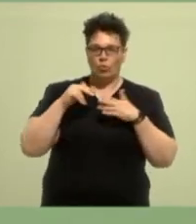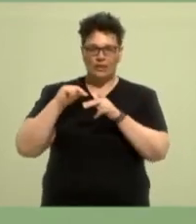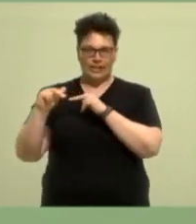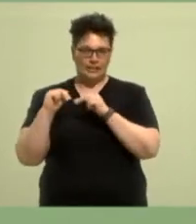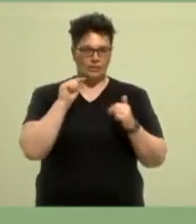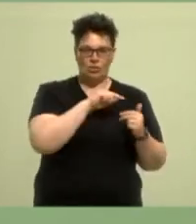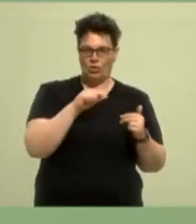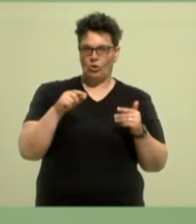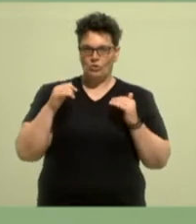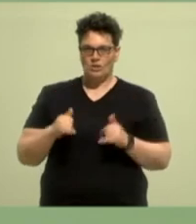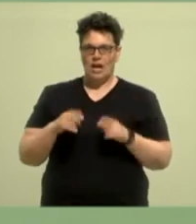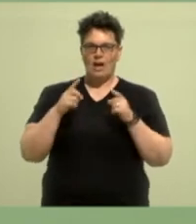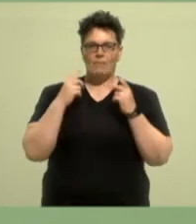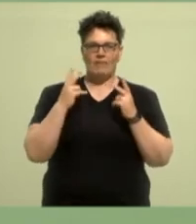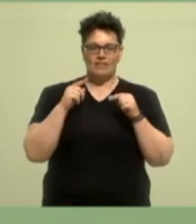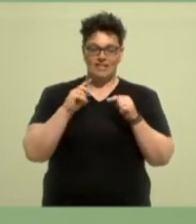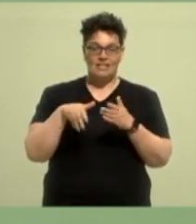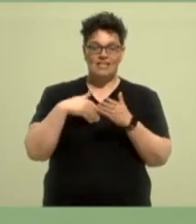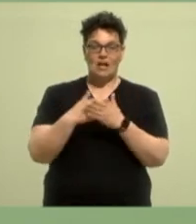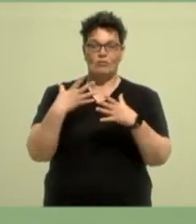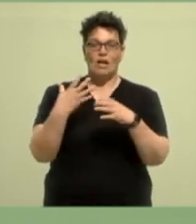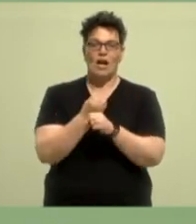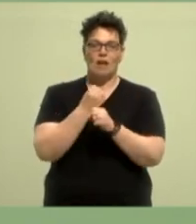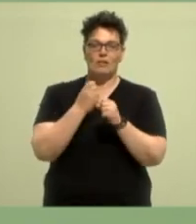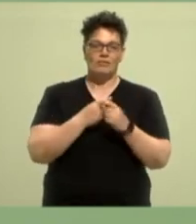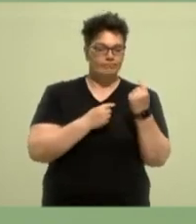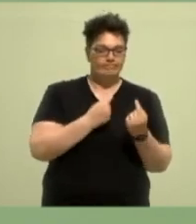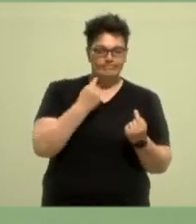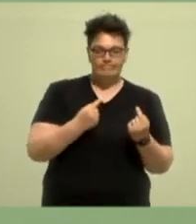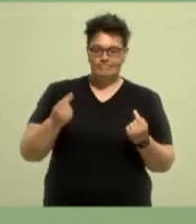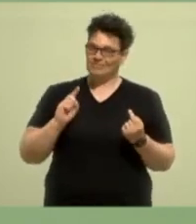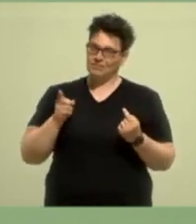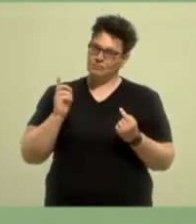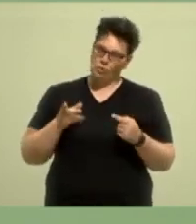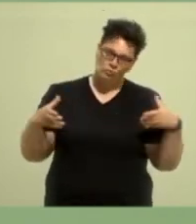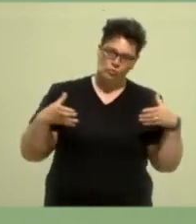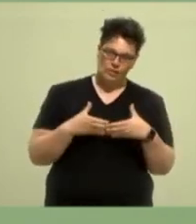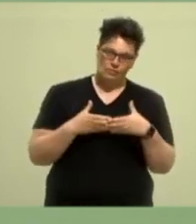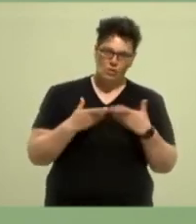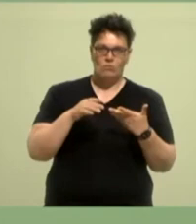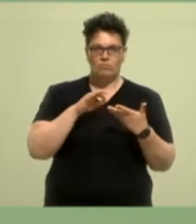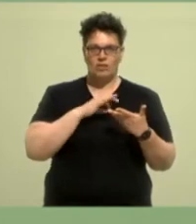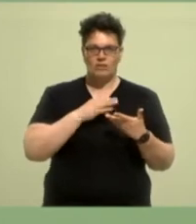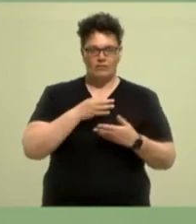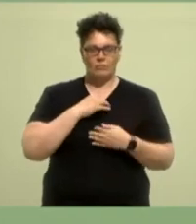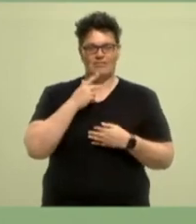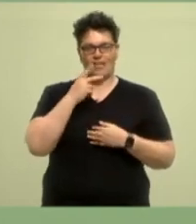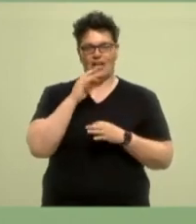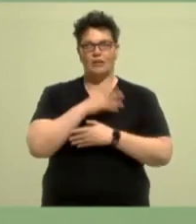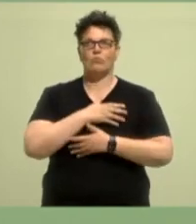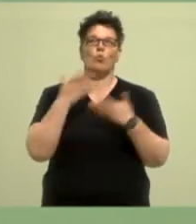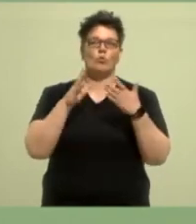nur gemeinsam hin. Und die Partei hat aus meiner Sicht drei große Aufgaben. Und das eine ist, immer den Realitätscheck zu machen,